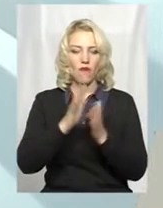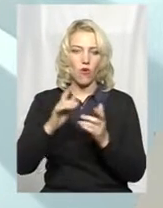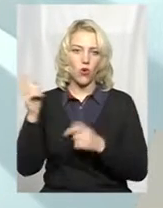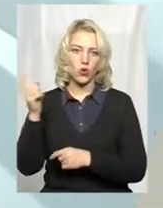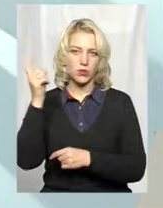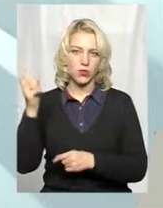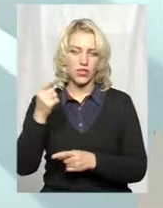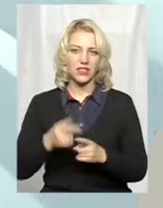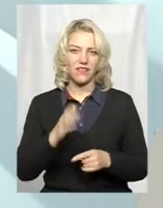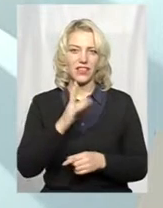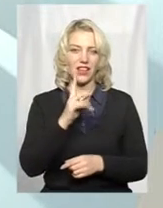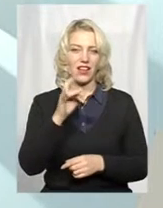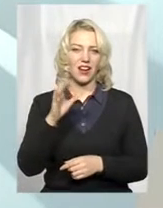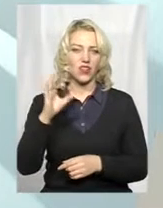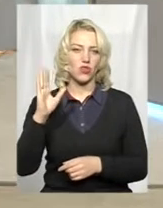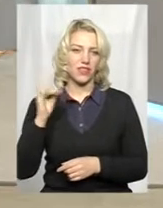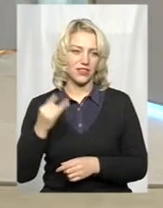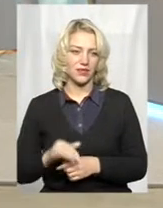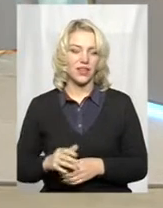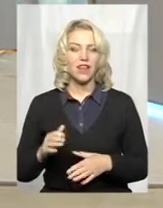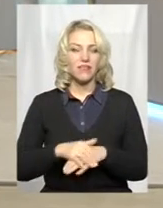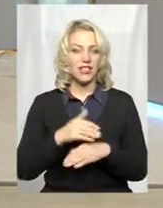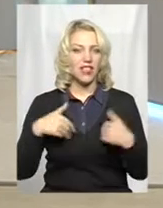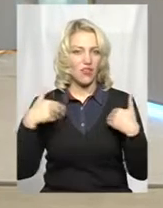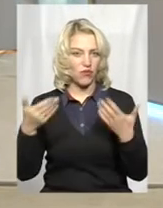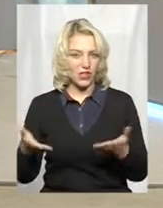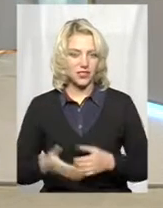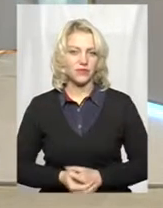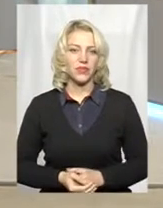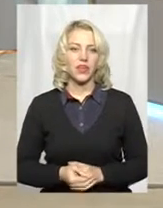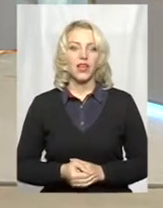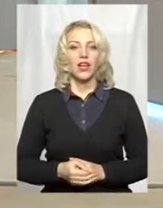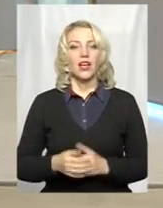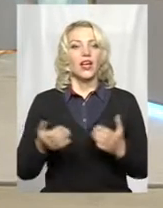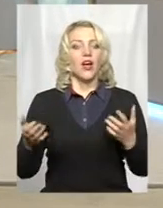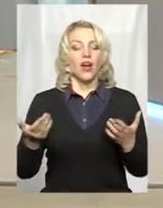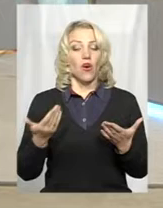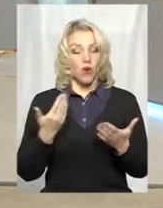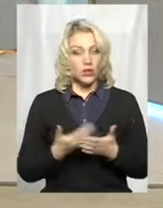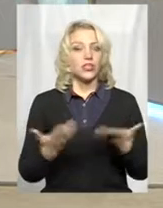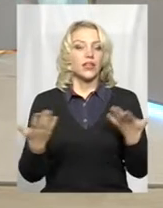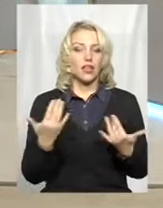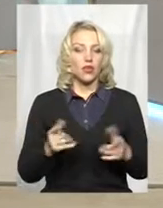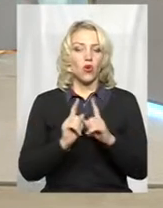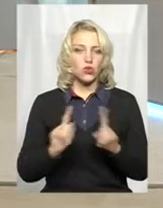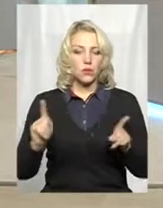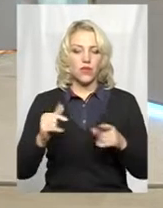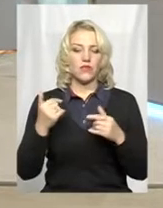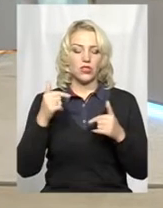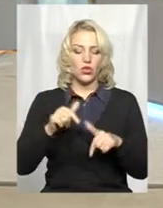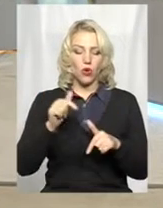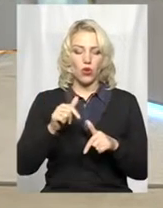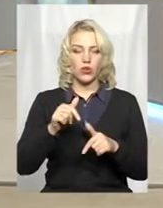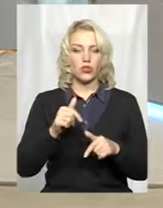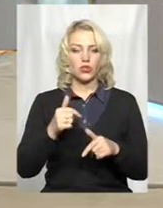Віталієм Красовим. Вітаю вас, пані. Доброго дня. Отже, які особливості цьогорічного сезону полювання? Можливо,